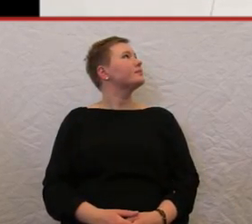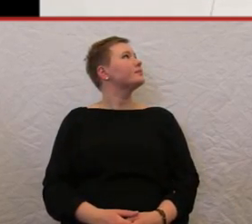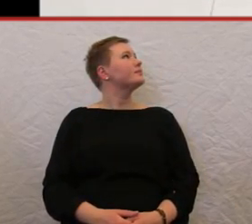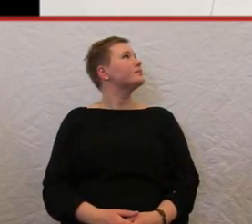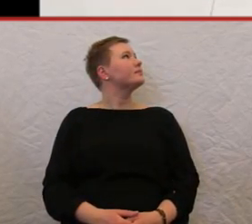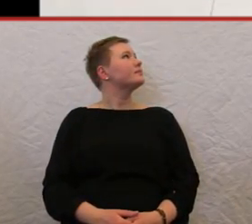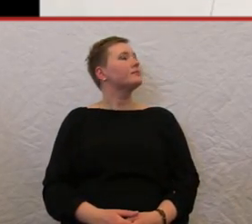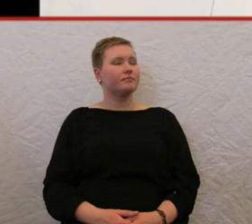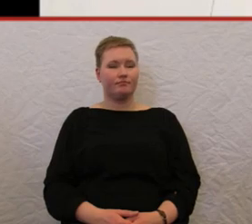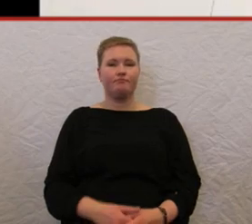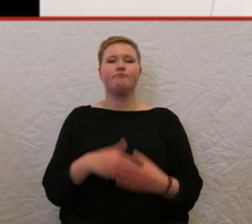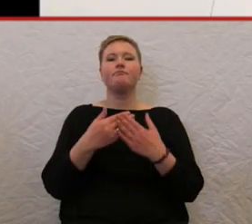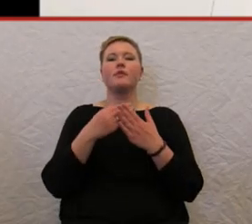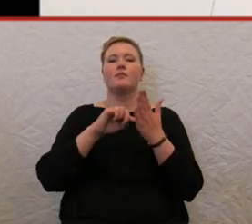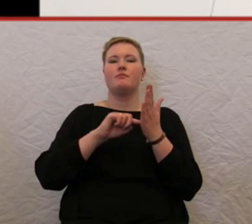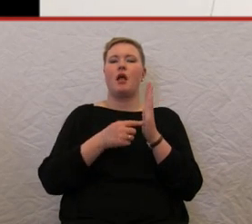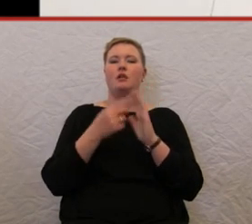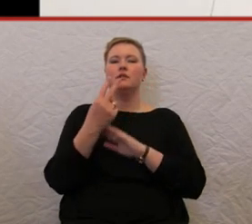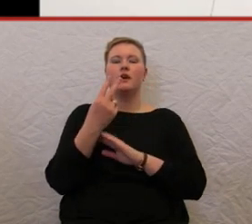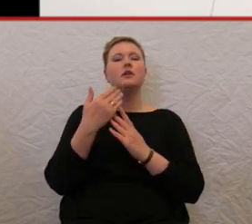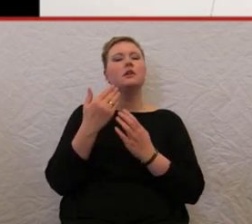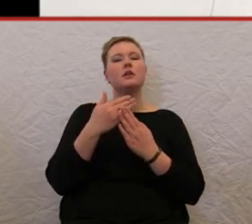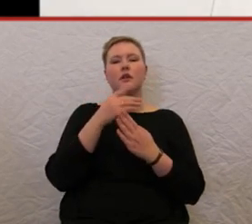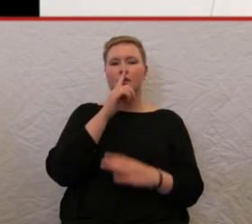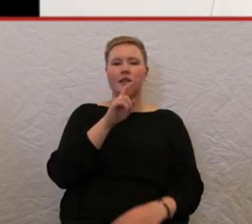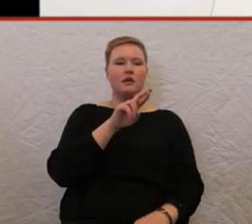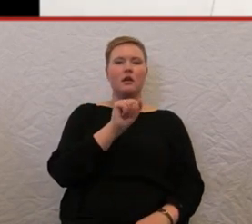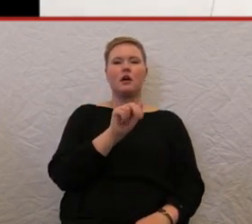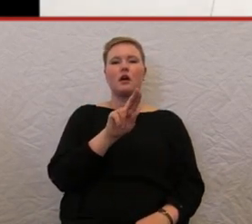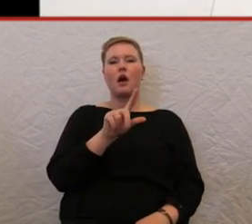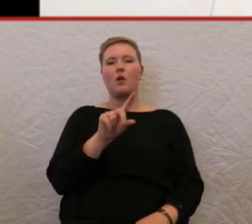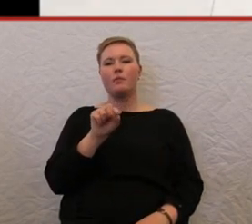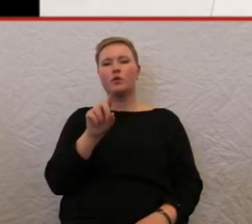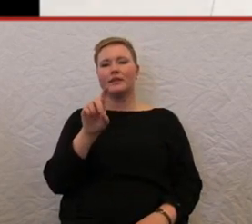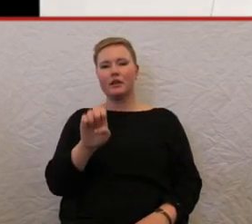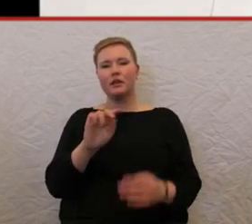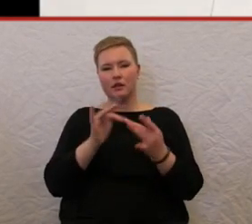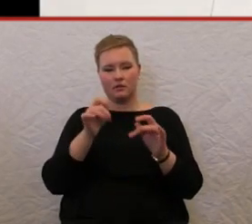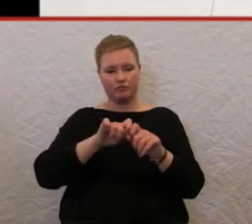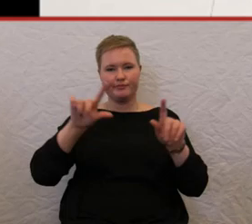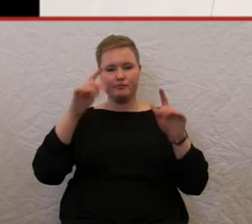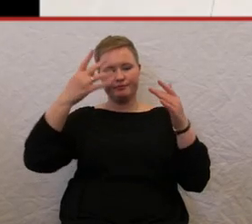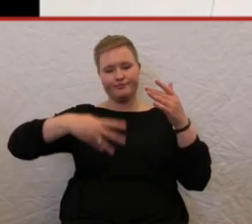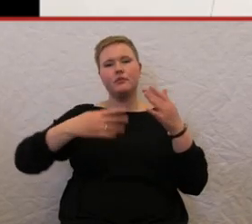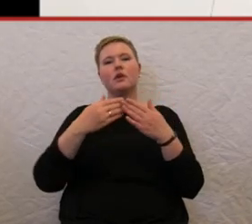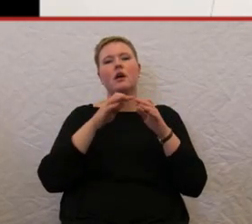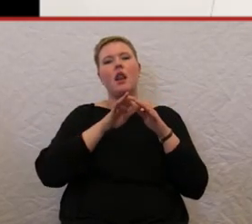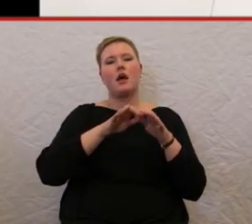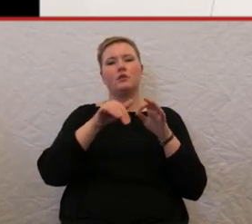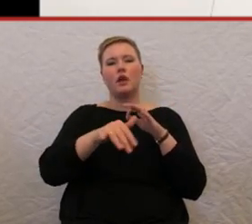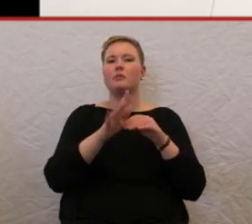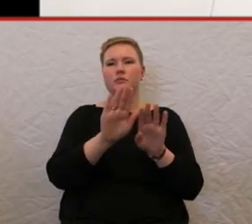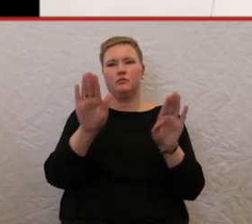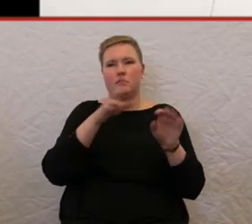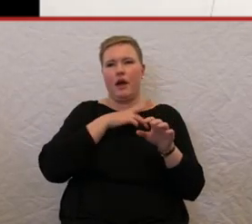Die Anleitung findet man im Netz auf raue.de. Wie gesagt, auf eigene